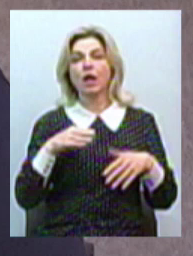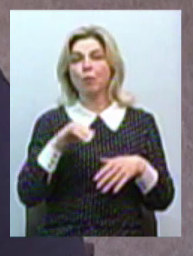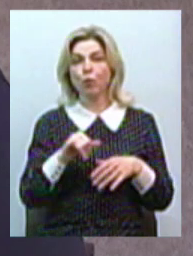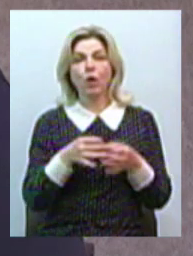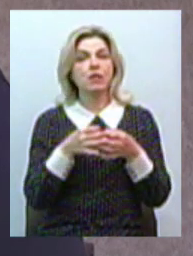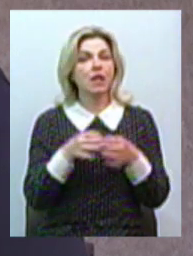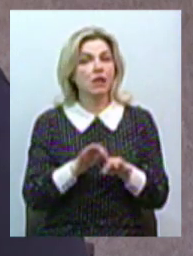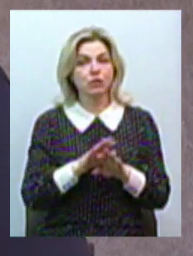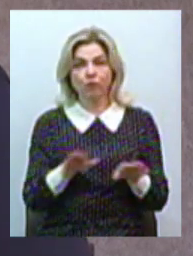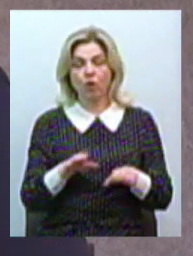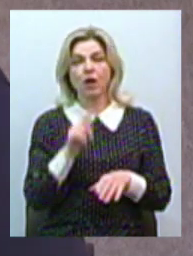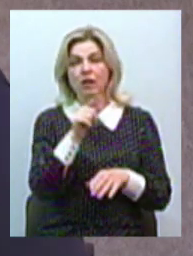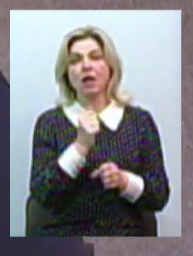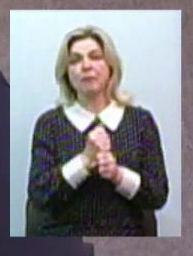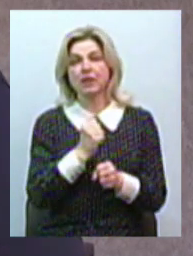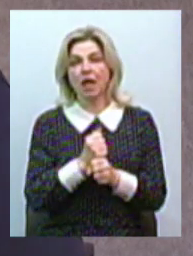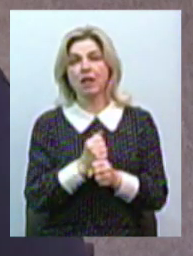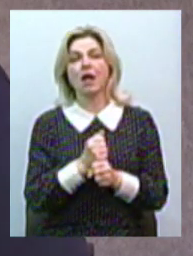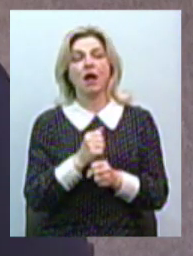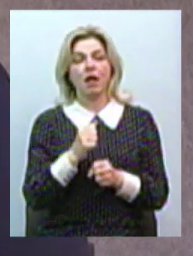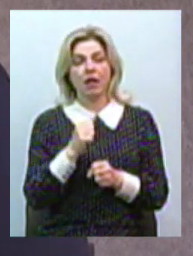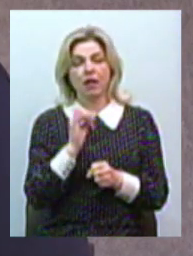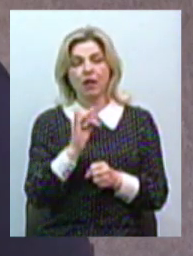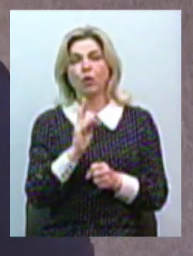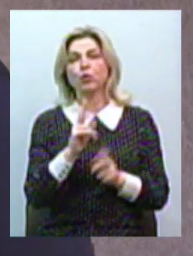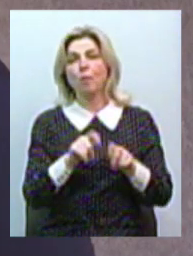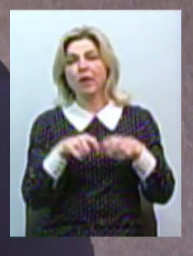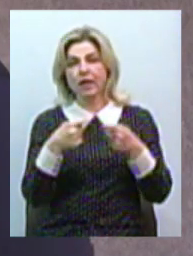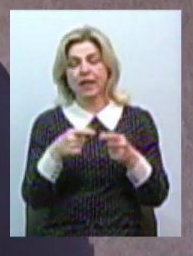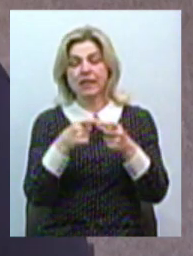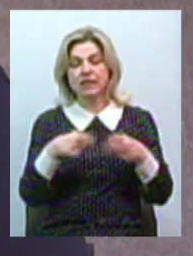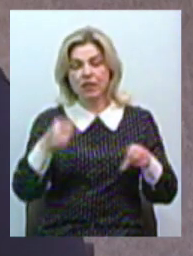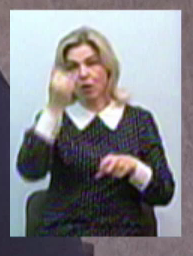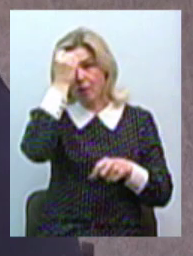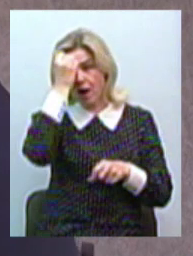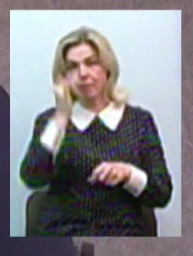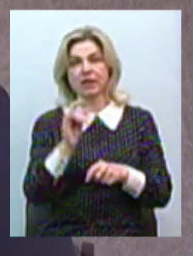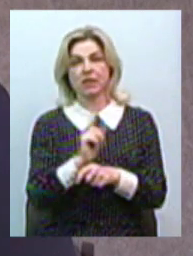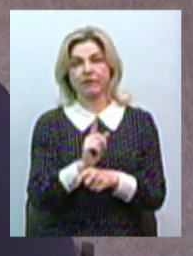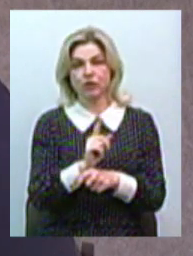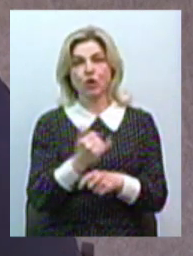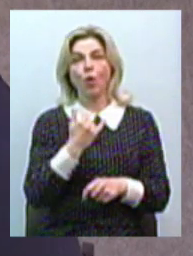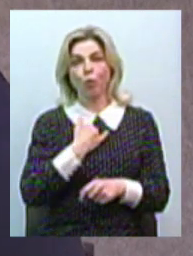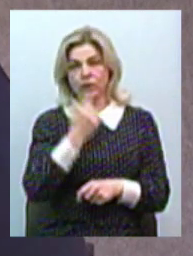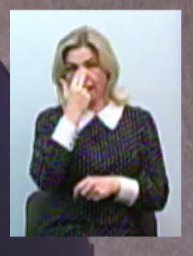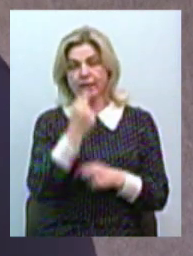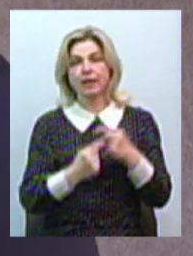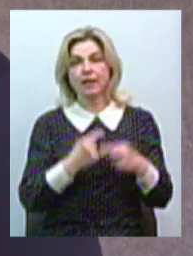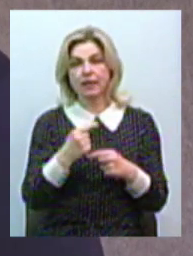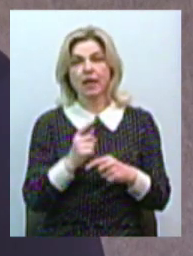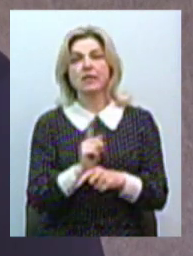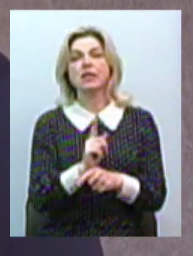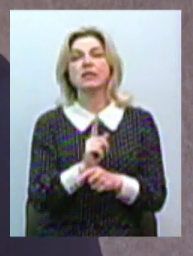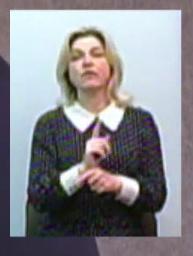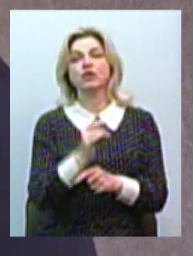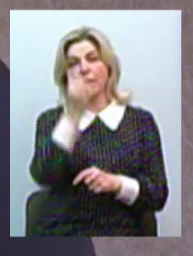Вони просто роблять автопробіги. Хтось передає стрічку пам'яті, хтось свічки пам'яті. У нас зародилася така традиція – запали свічку